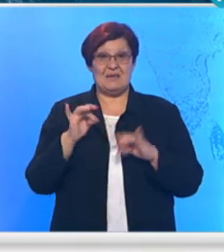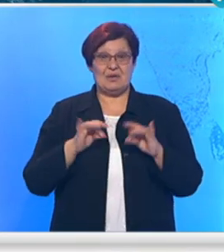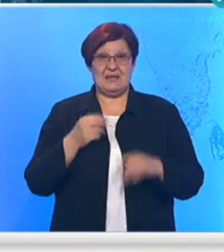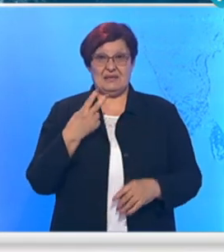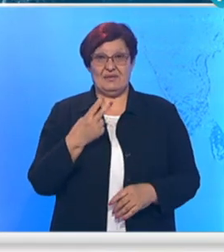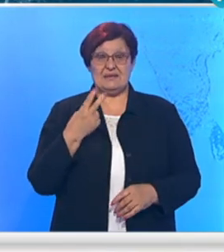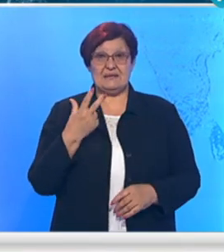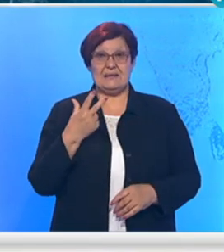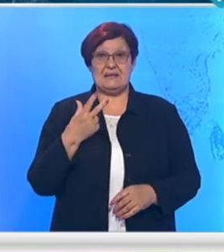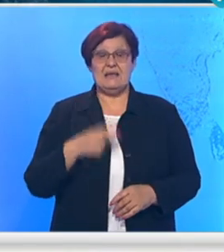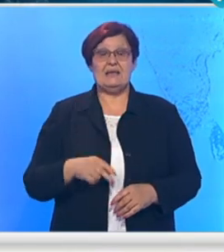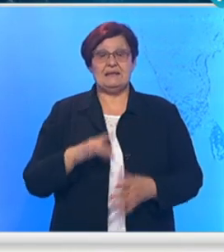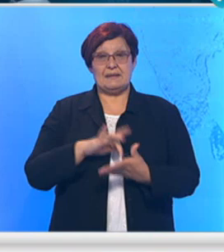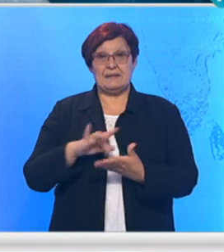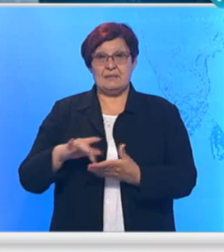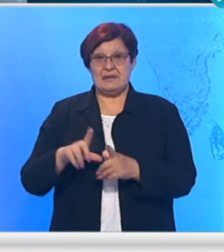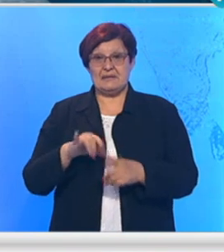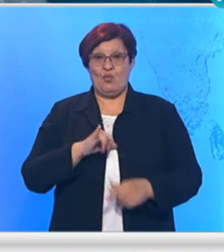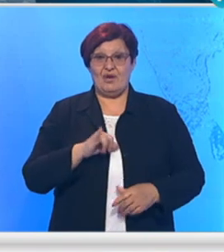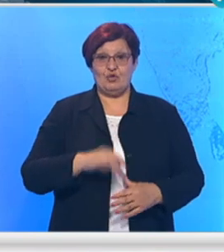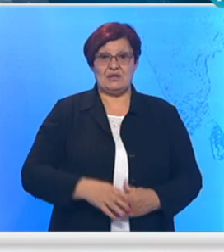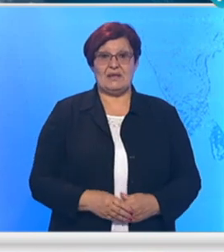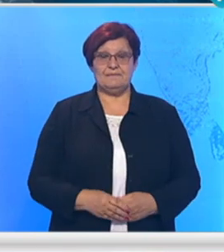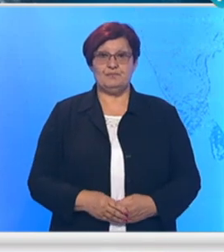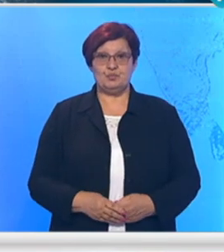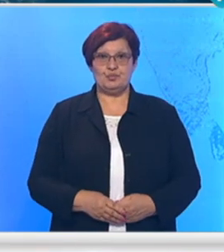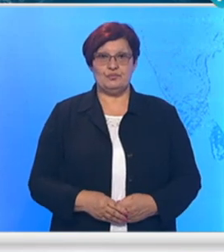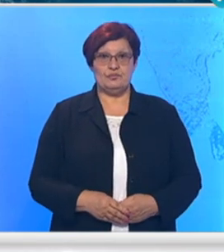23 biračka mesta u Vojvodini. Ornela?